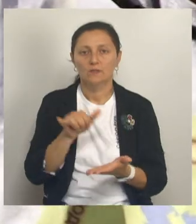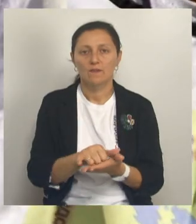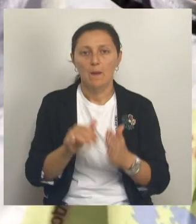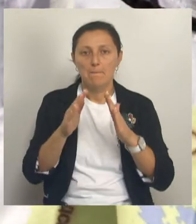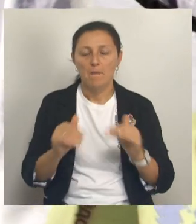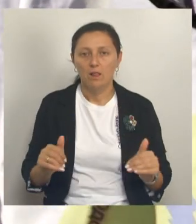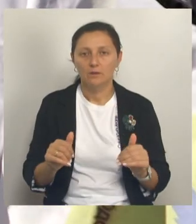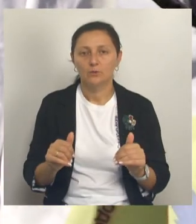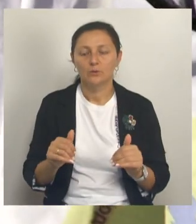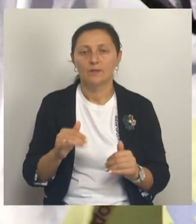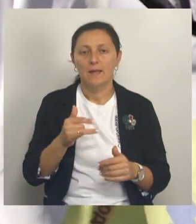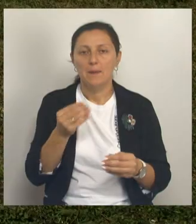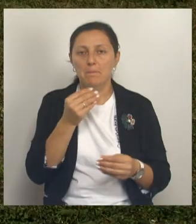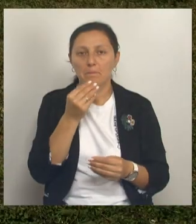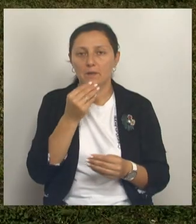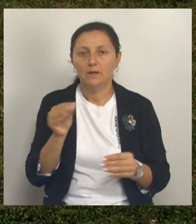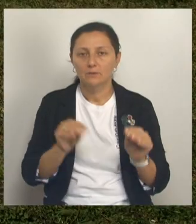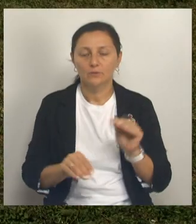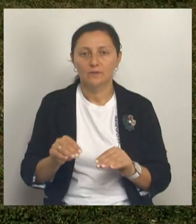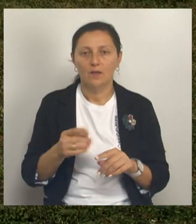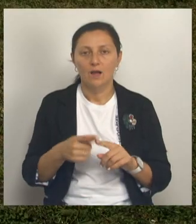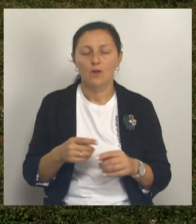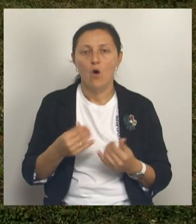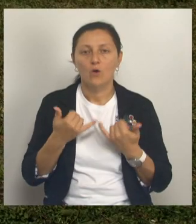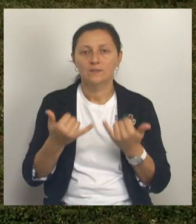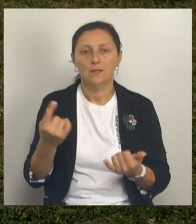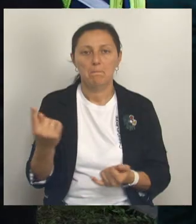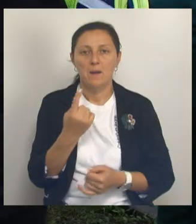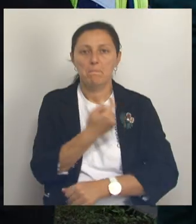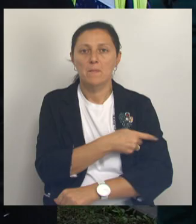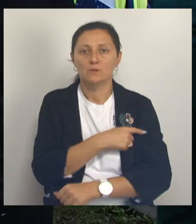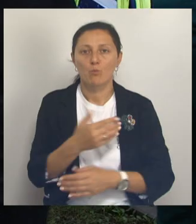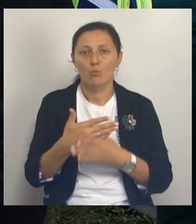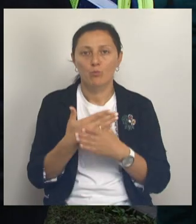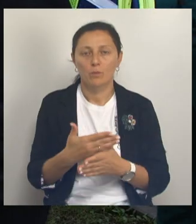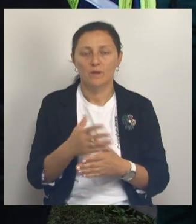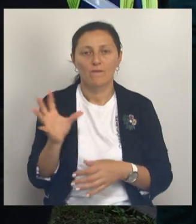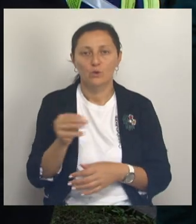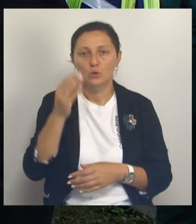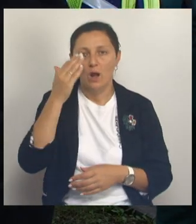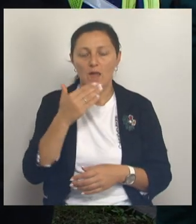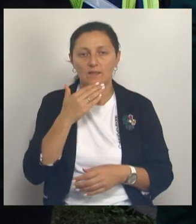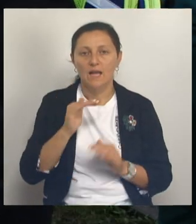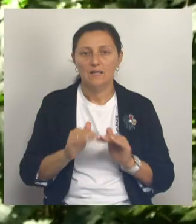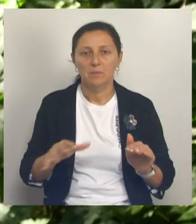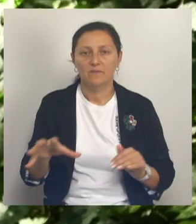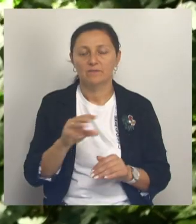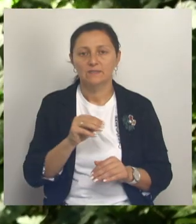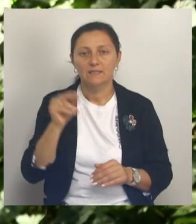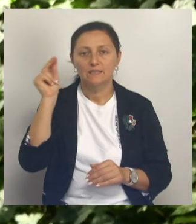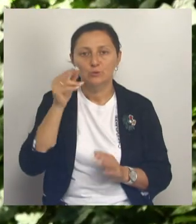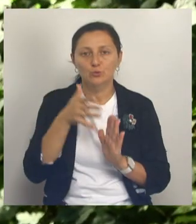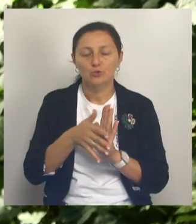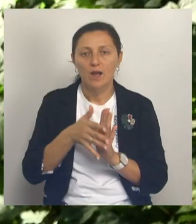приготовить еду в походных условиях, оказать первую медицинскую помощь. Все лето эти ребята отрабатывали полезные для